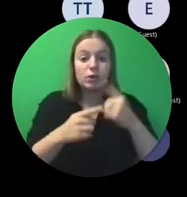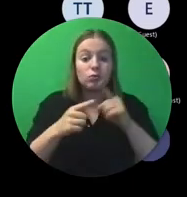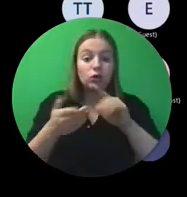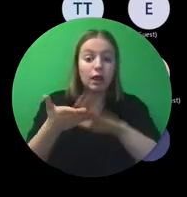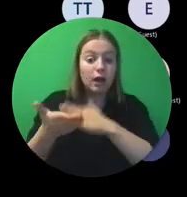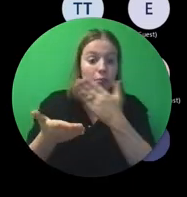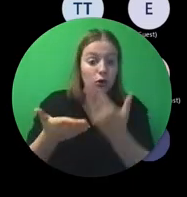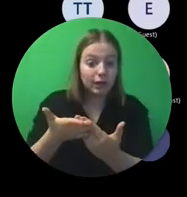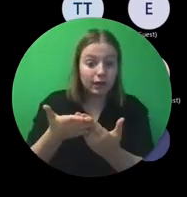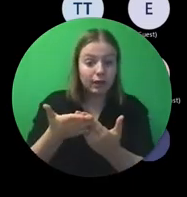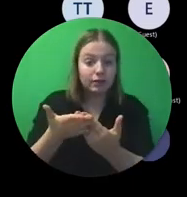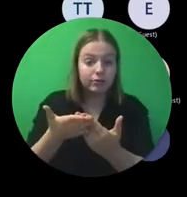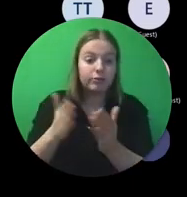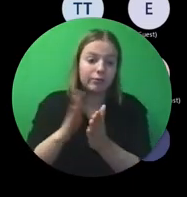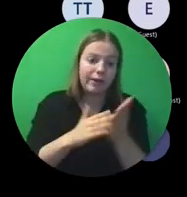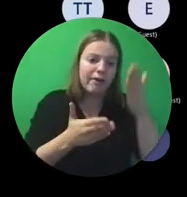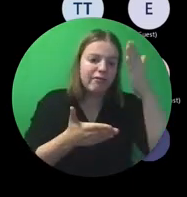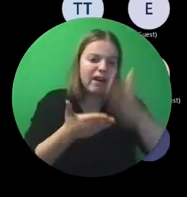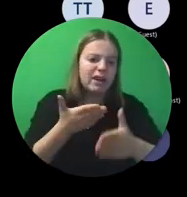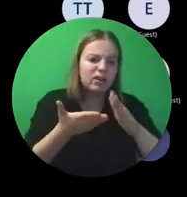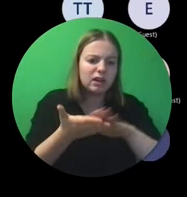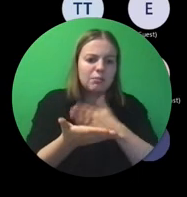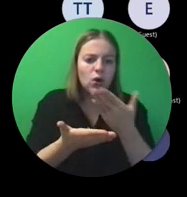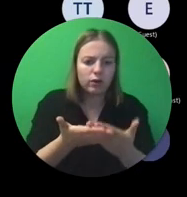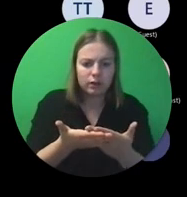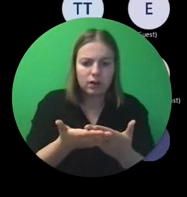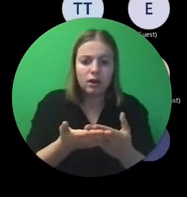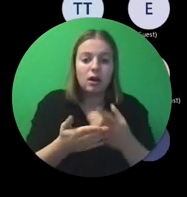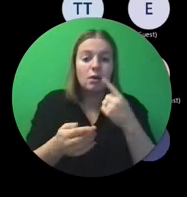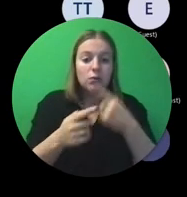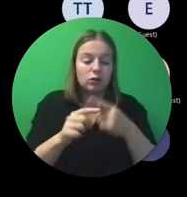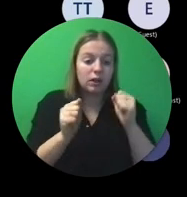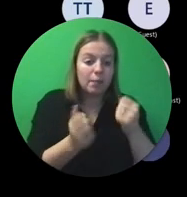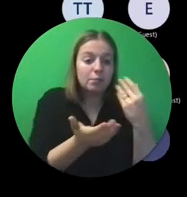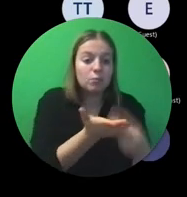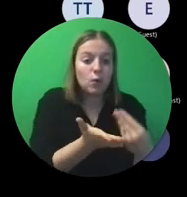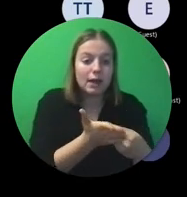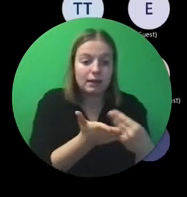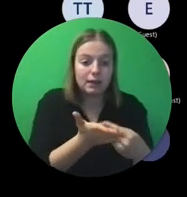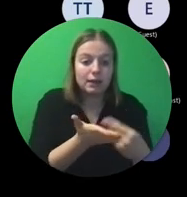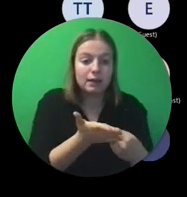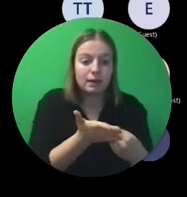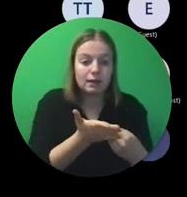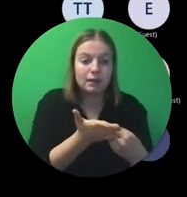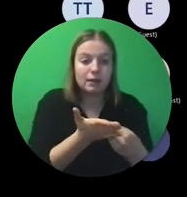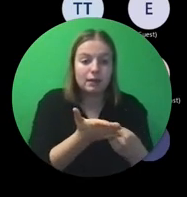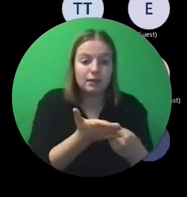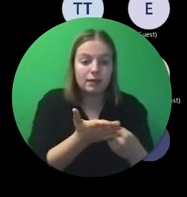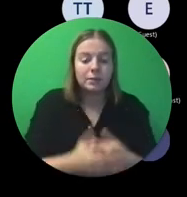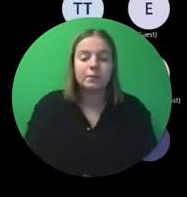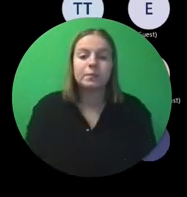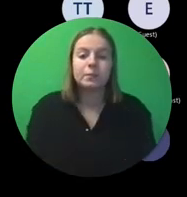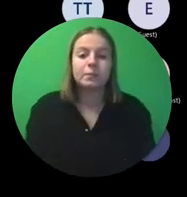Rapporteren, via het final report. En bewijzen. Opnieuw de activiteiten.